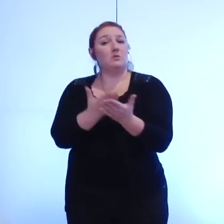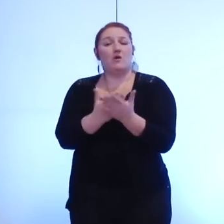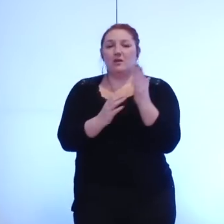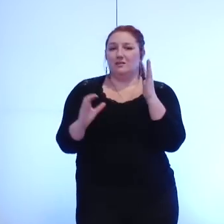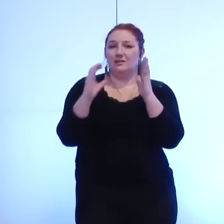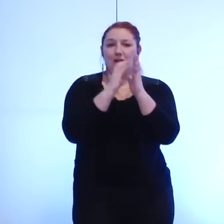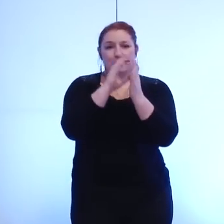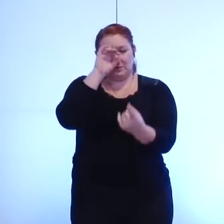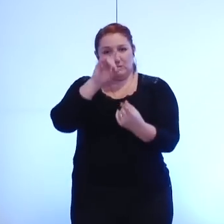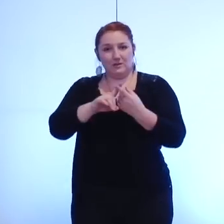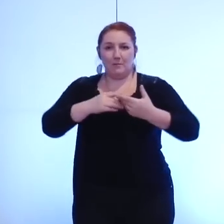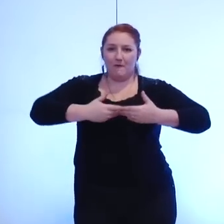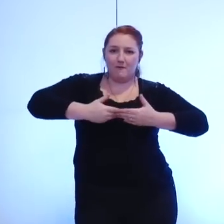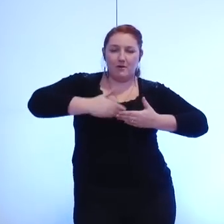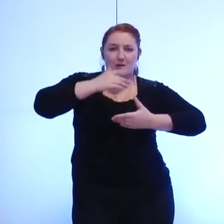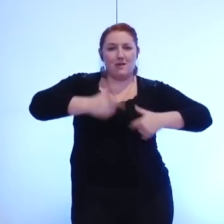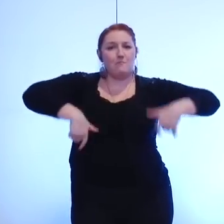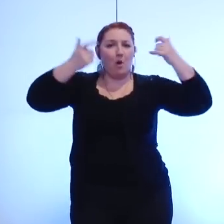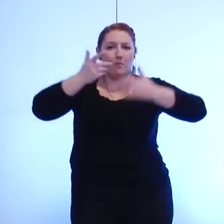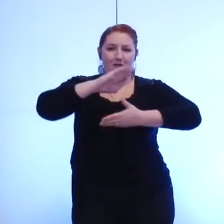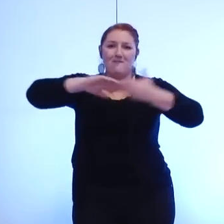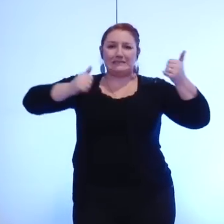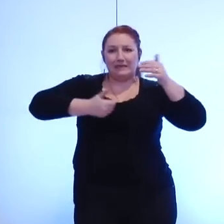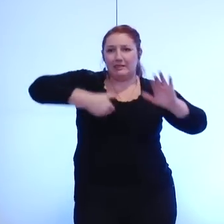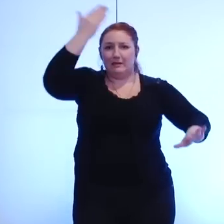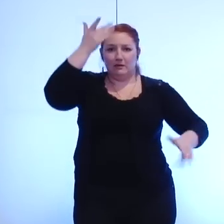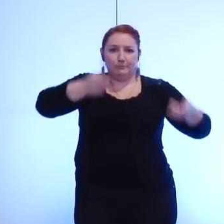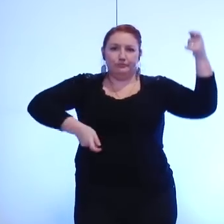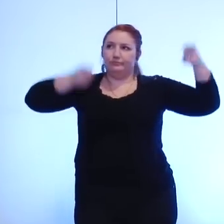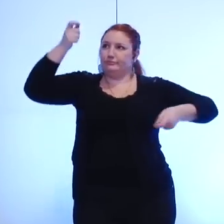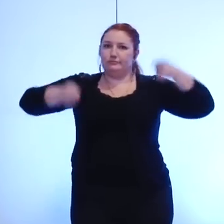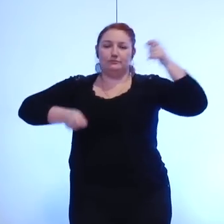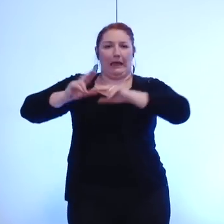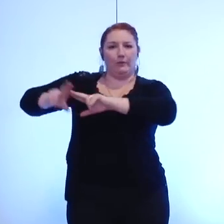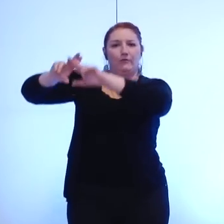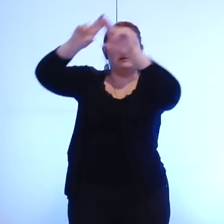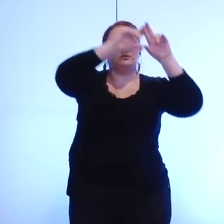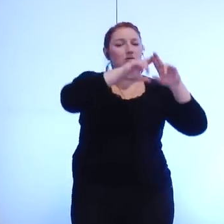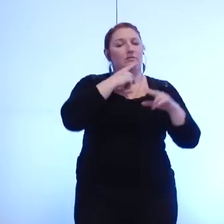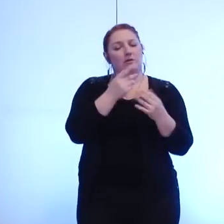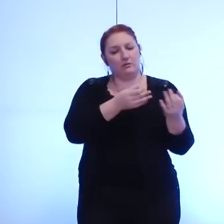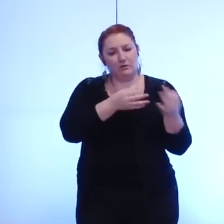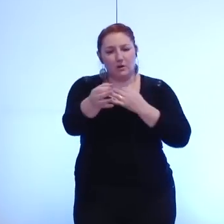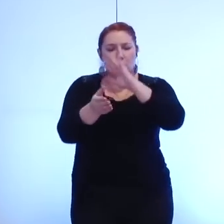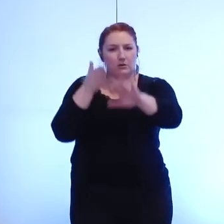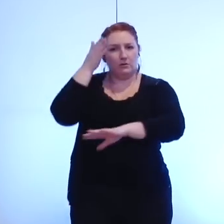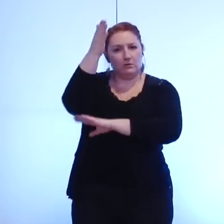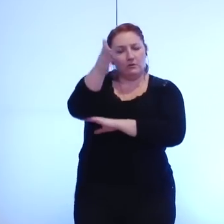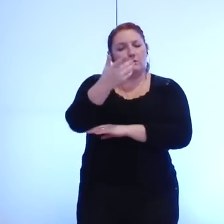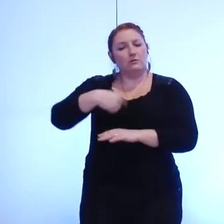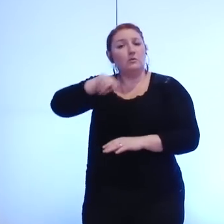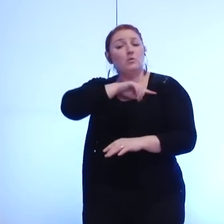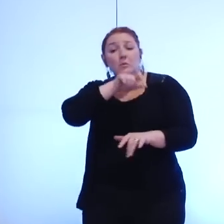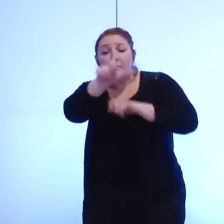rénovation des façades des immeubles. Désormais, la ville sera aux côtés de celles et ceux qui réalisent des travaux d'isolation et de